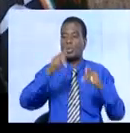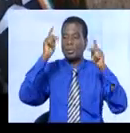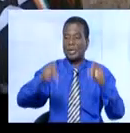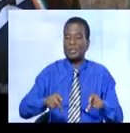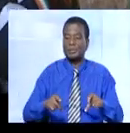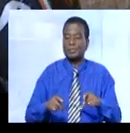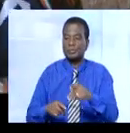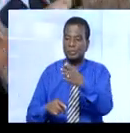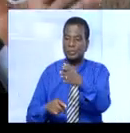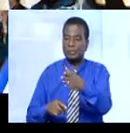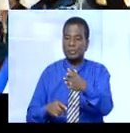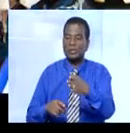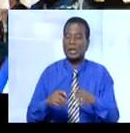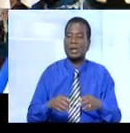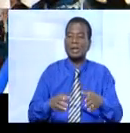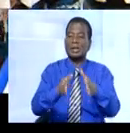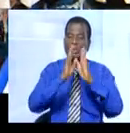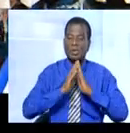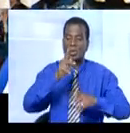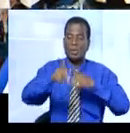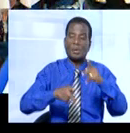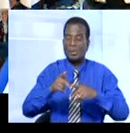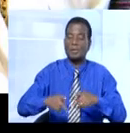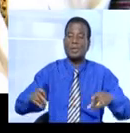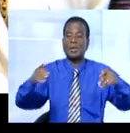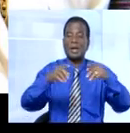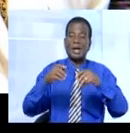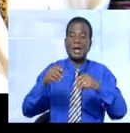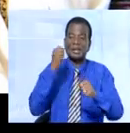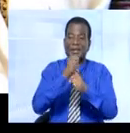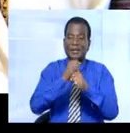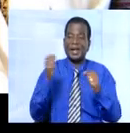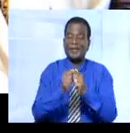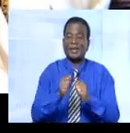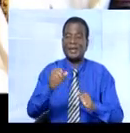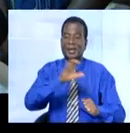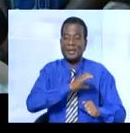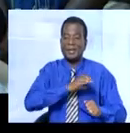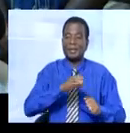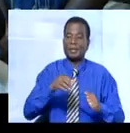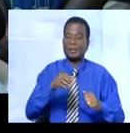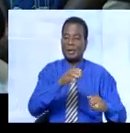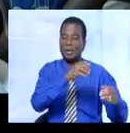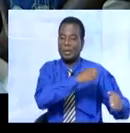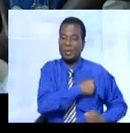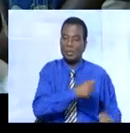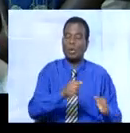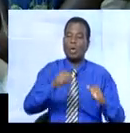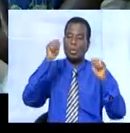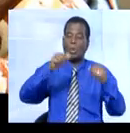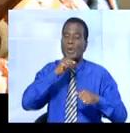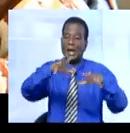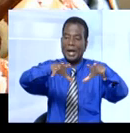général de brigade Vakobamba a exhorté les populations à coopérer avec les forces de sécurité dans leur localité. On ne peut pas